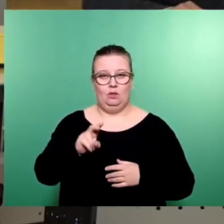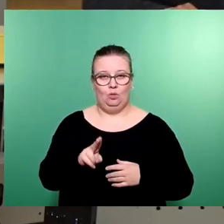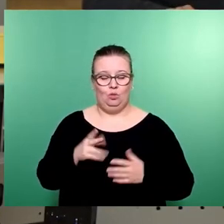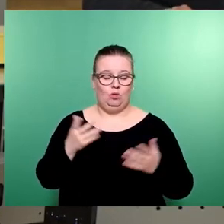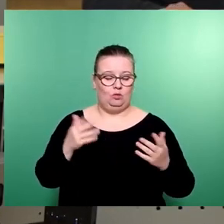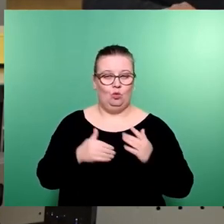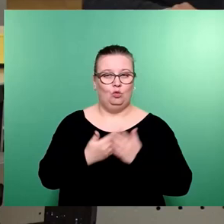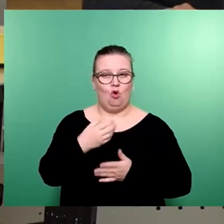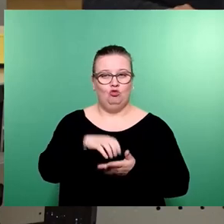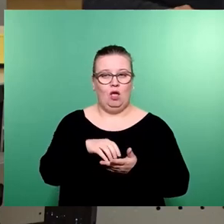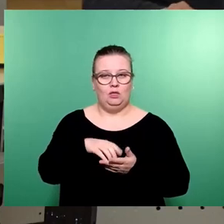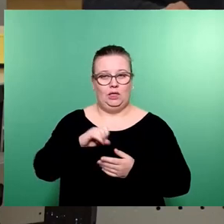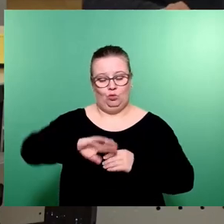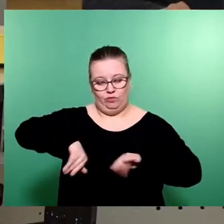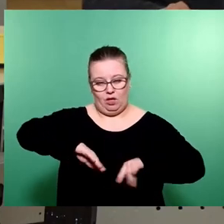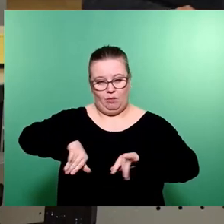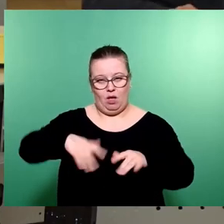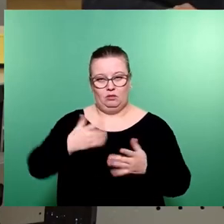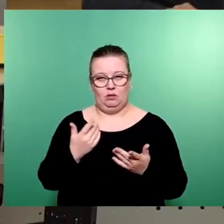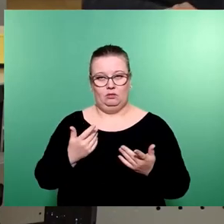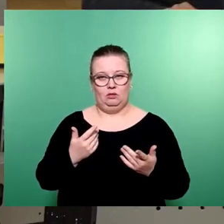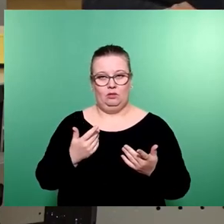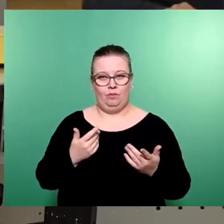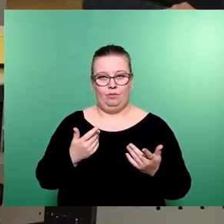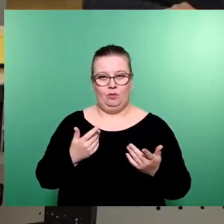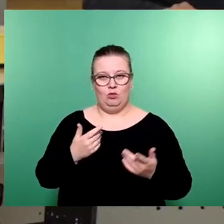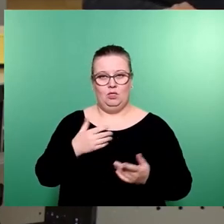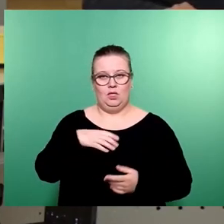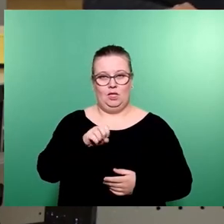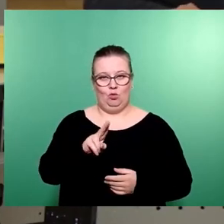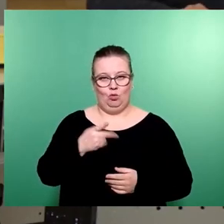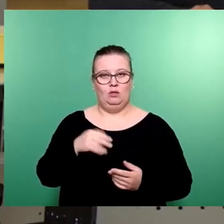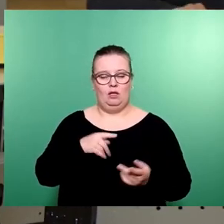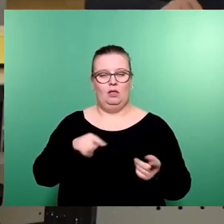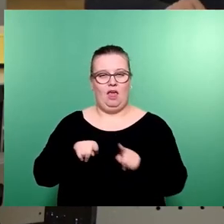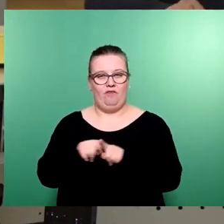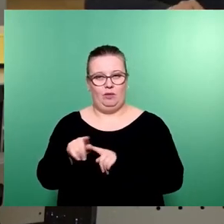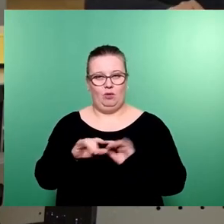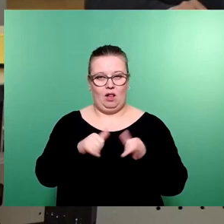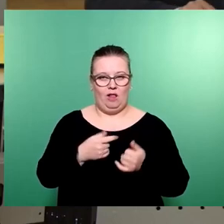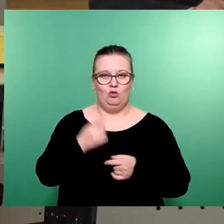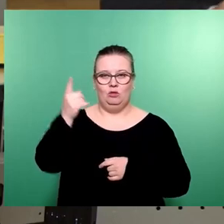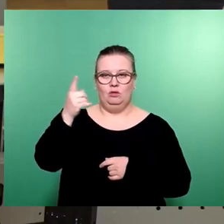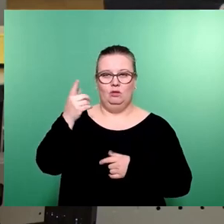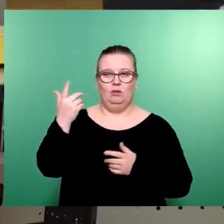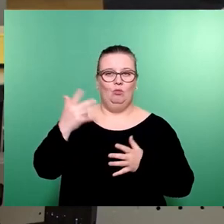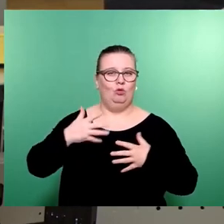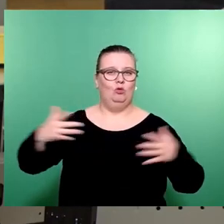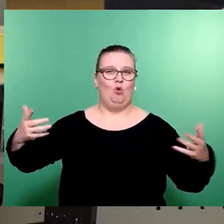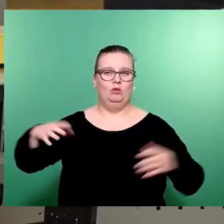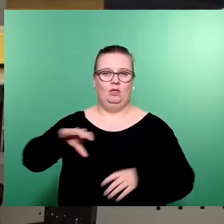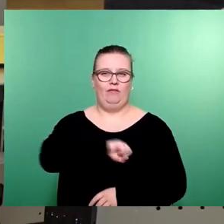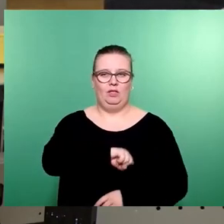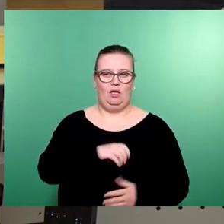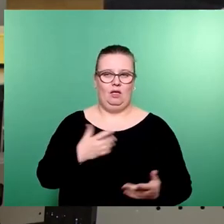Neustadt-CDU freigemacht durch diese Nummer, ja, die CDU hat ja der FDP geholfen und oben im Klotsche, ja, riesige Gewinne. Ja,